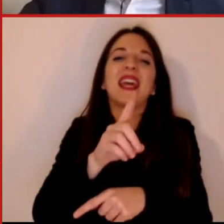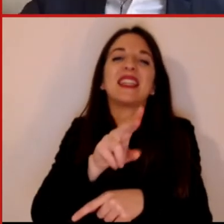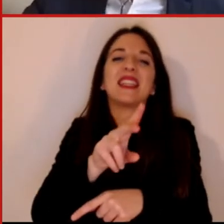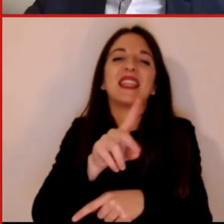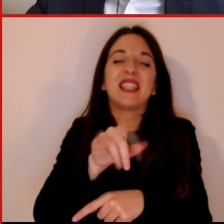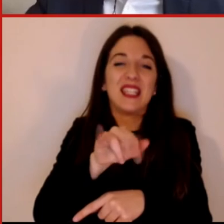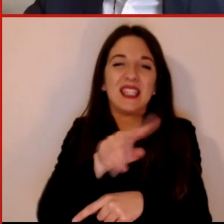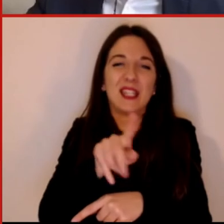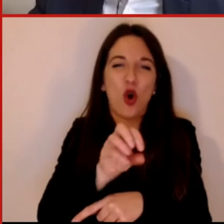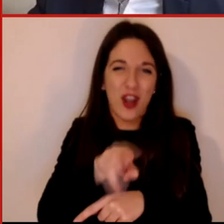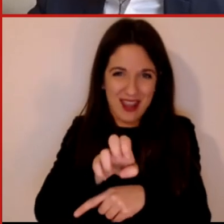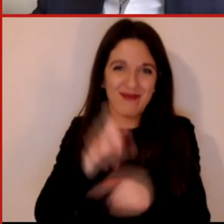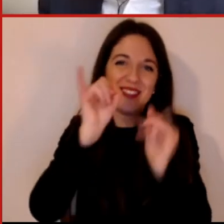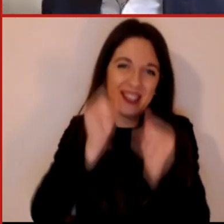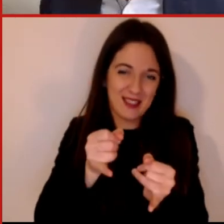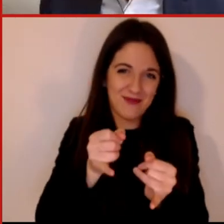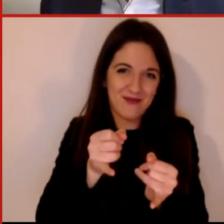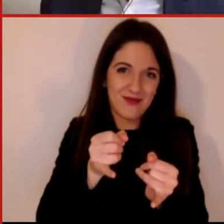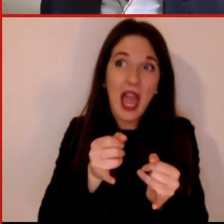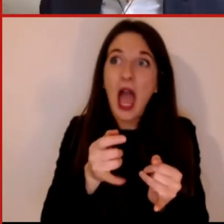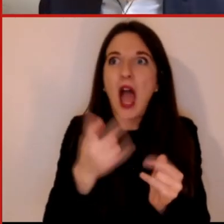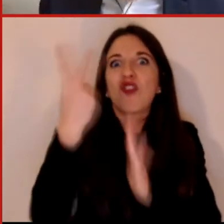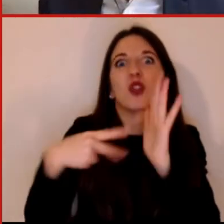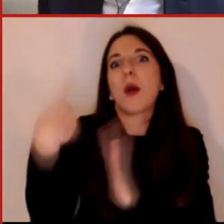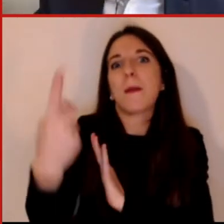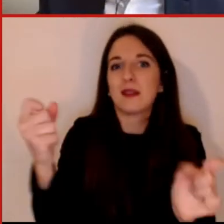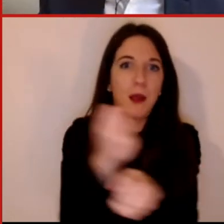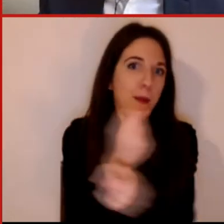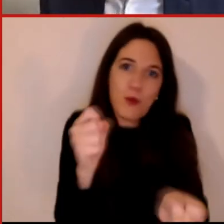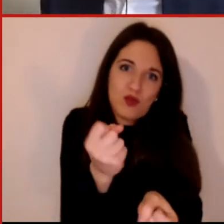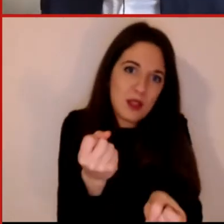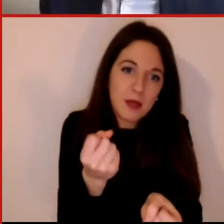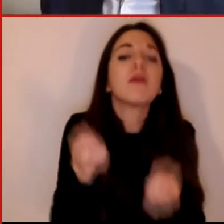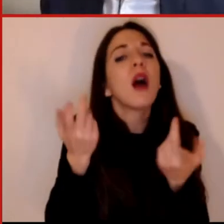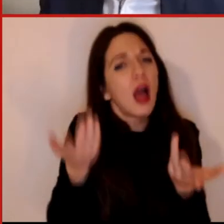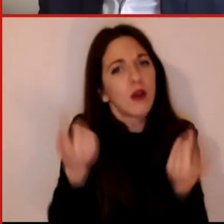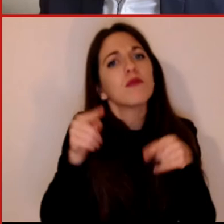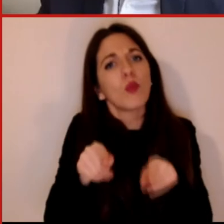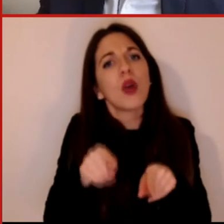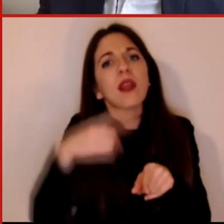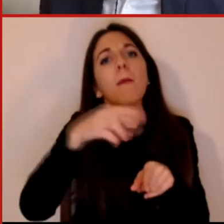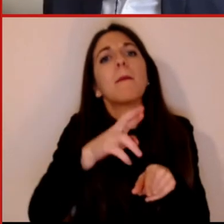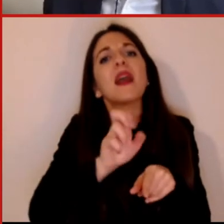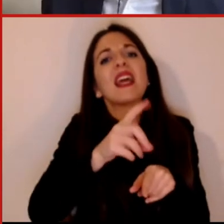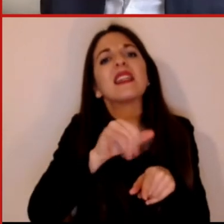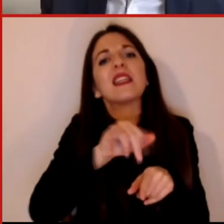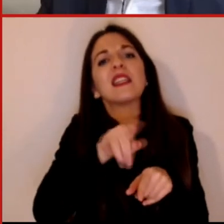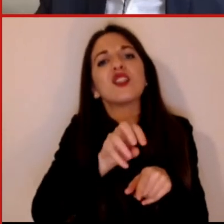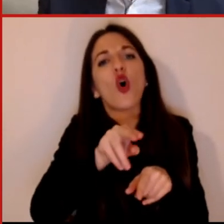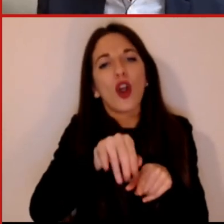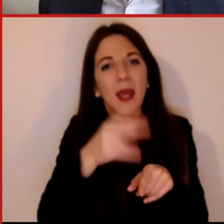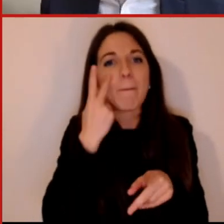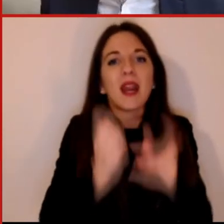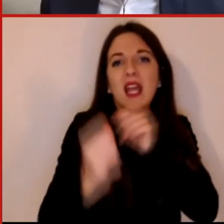confidenza, con dei numeri più solidi sono